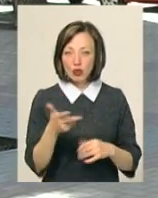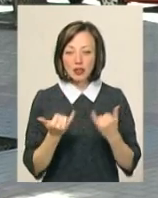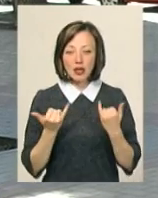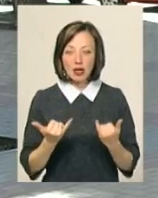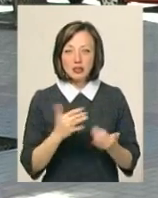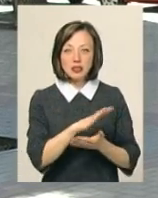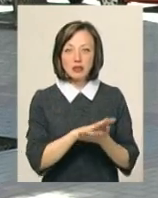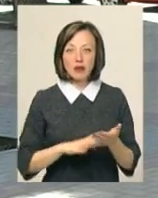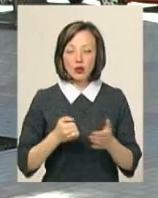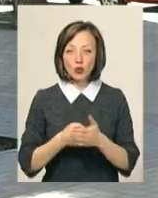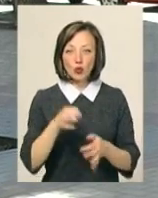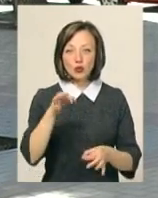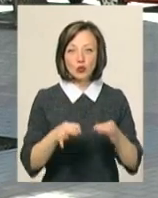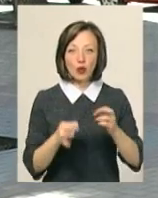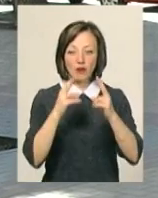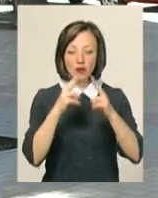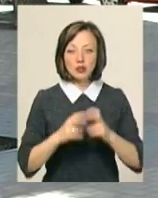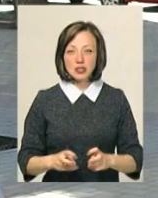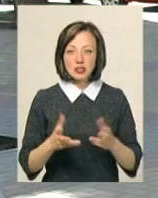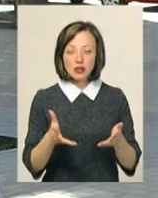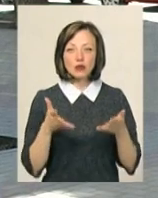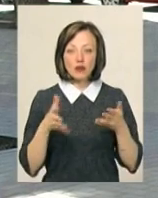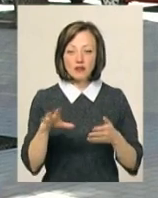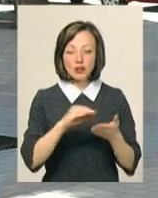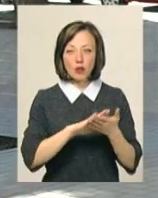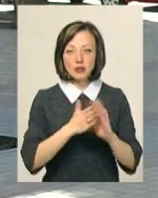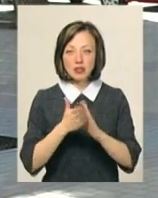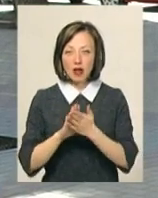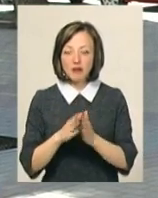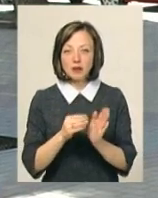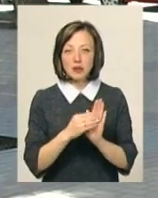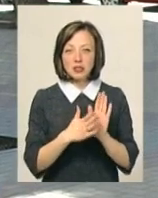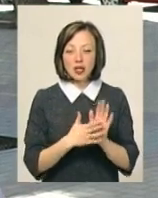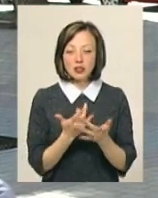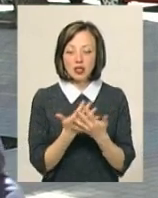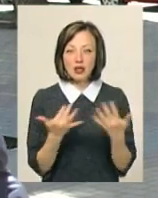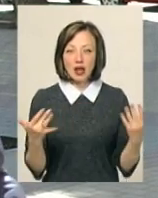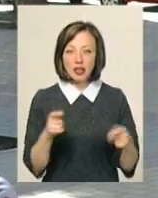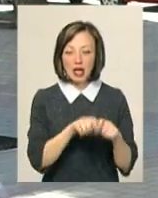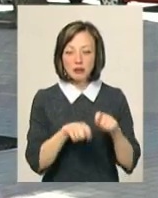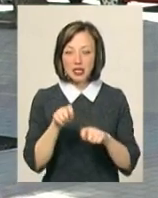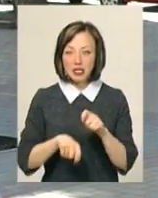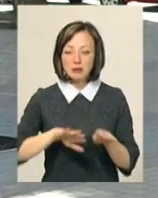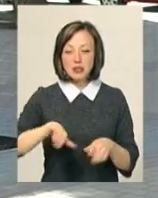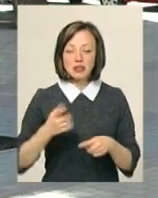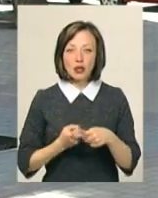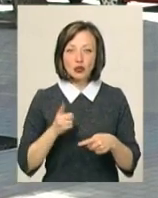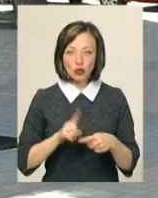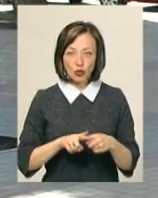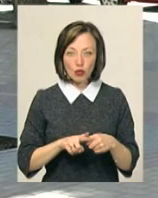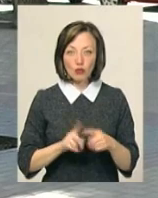Наразі триває ще досудове розслідування, з'ясовують всі обставини, призначено ряд експертиз, після чого